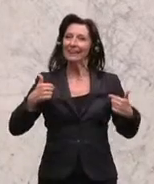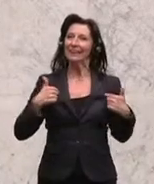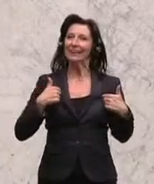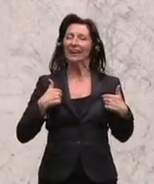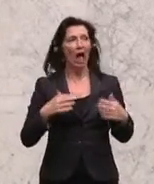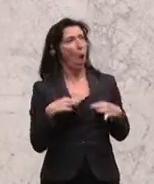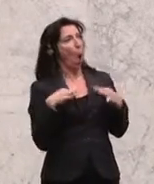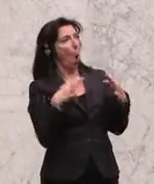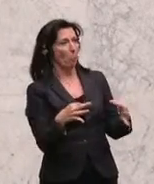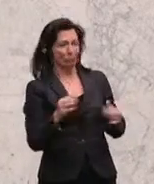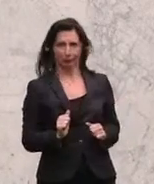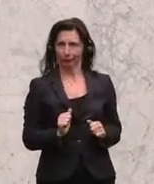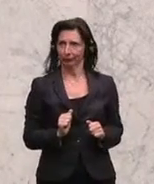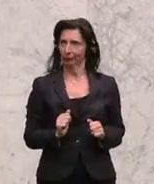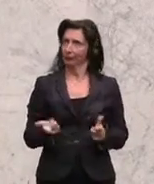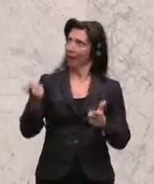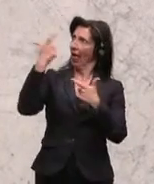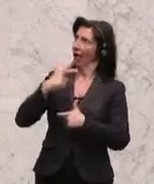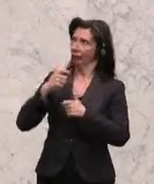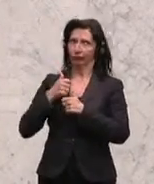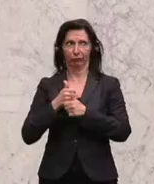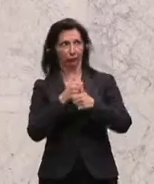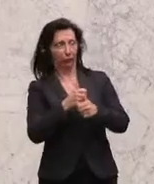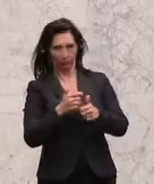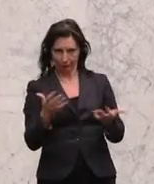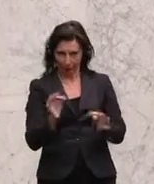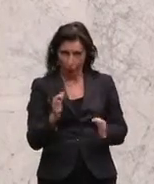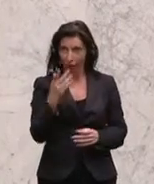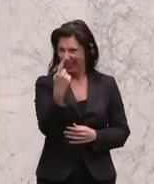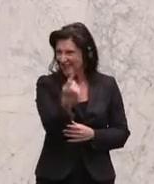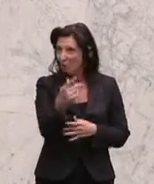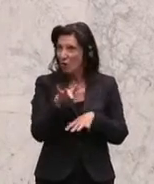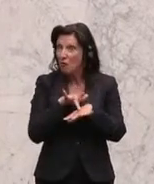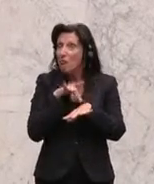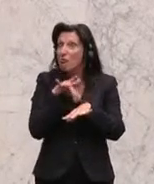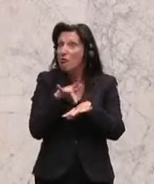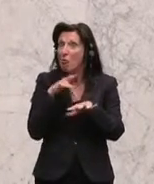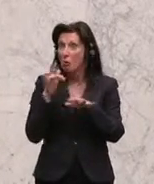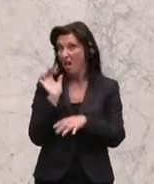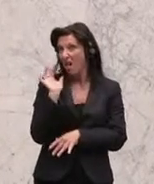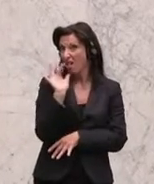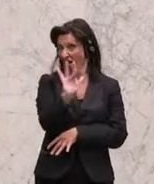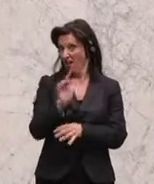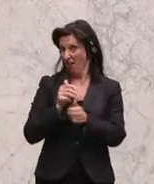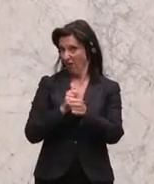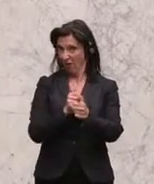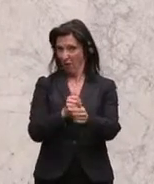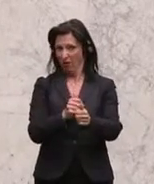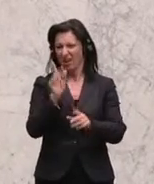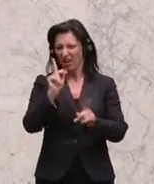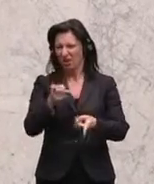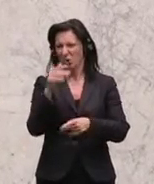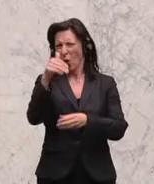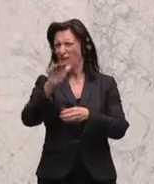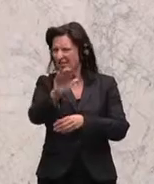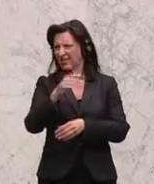Opfer. Ich werde verfolgt. Oder noch besser, er fühlt sich verfolgt. Das muss er dann in der Fraktion klären, da kann ich nicht